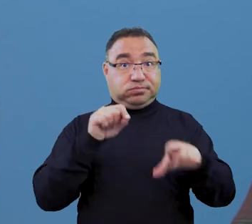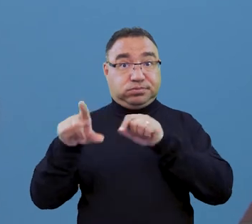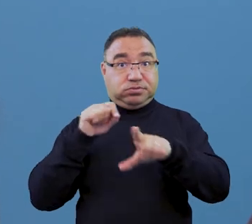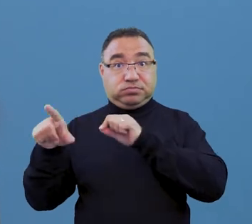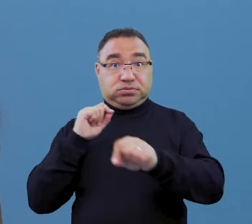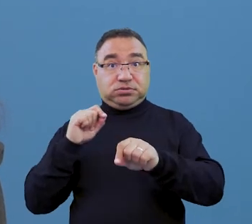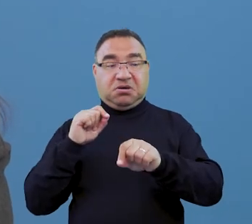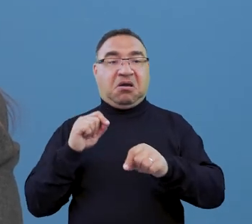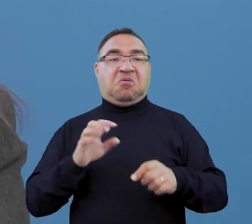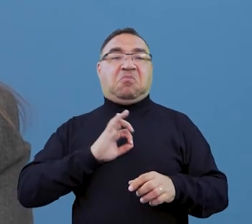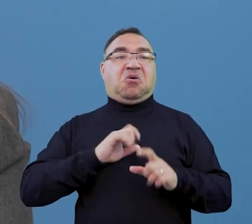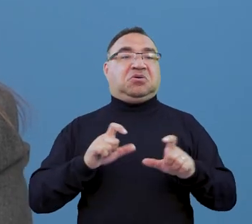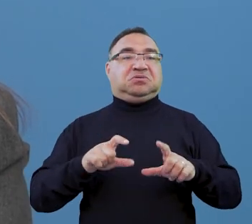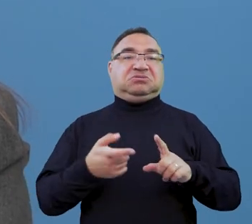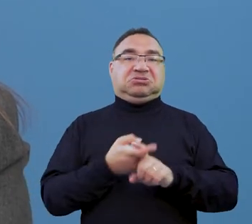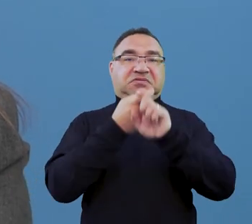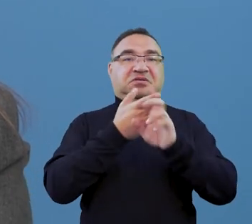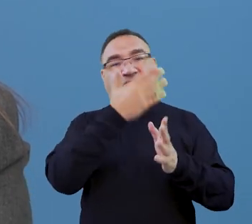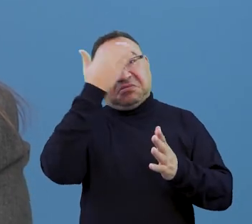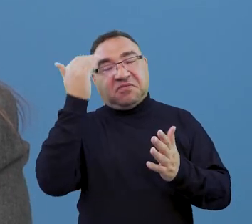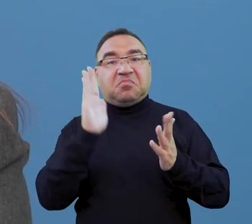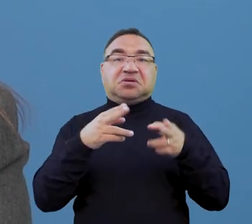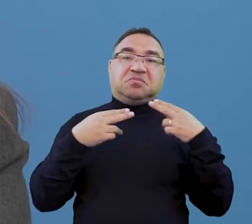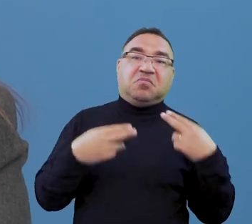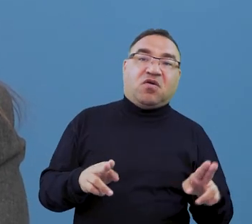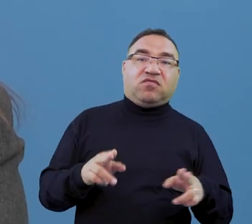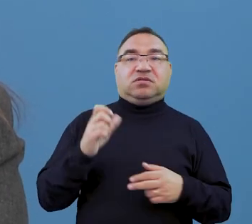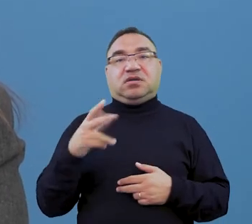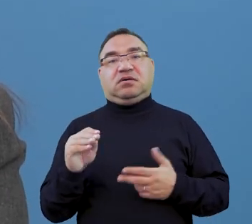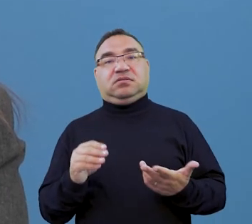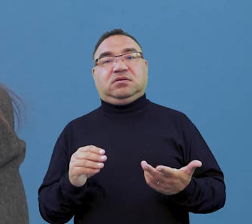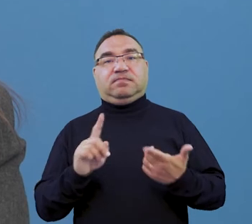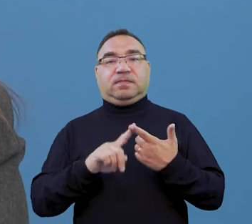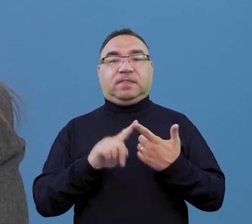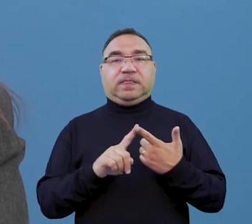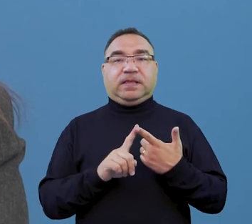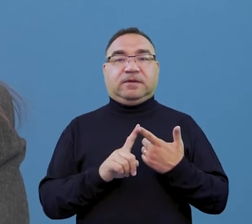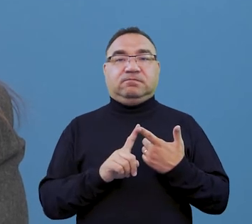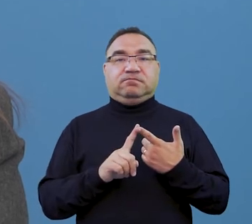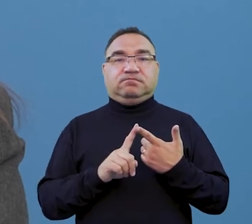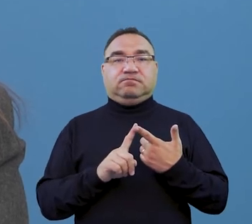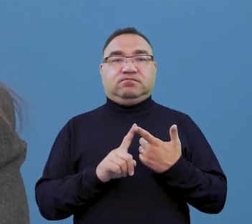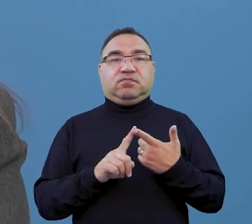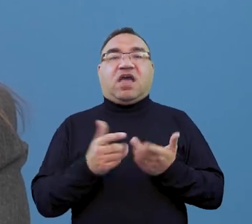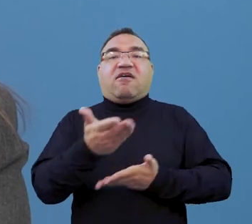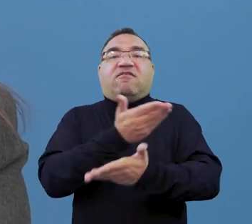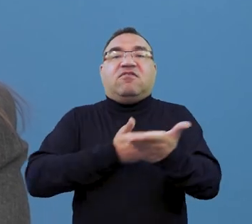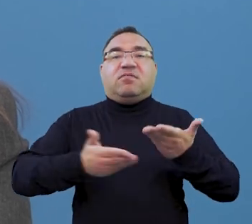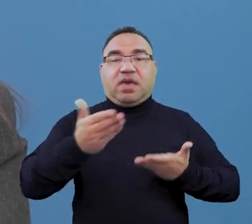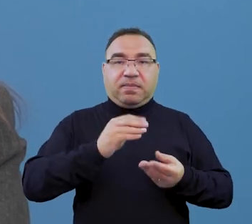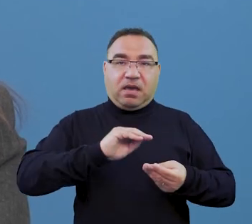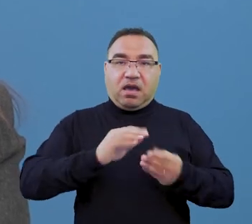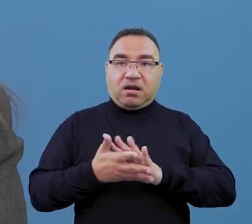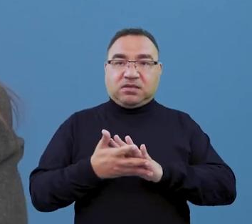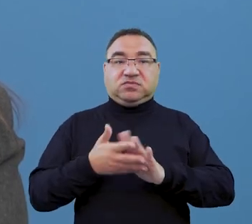uczelni ta rekrutacja została zawieszona i nie ma informacji, aby miała ona wrócić do normy i drugie pytanie, bardziej ogólne, co z wymianami Erasmus+,